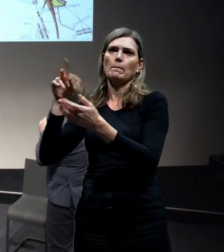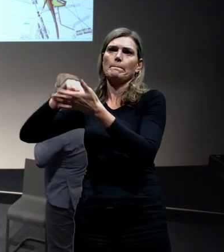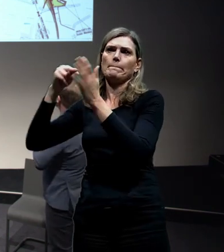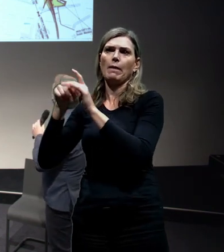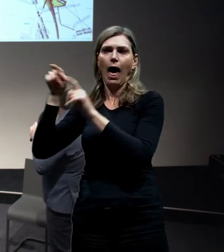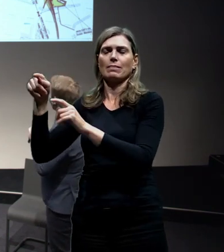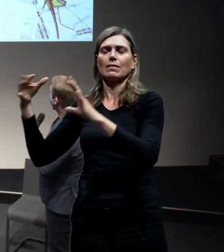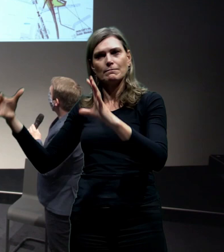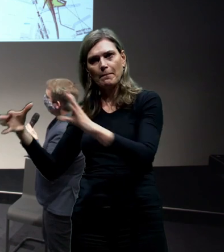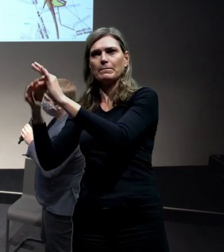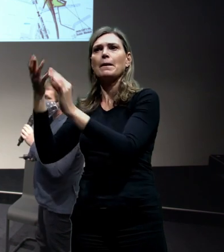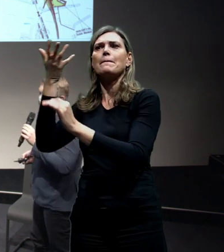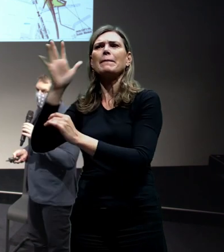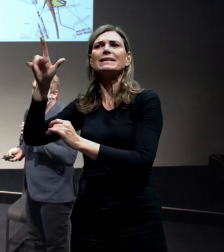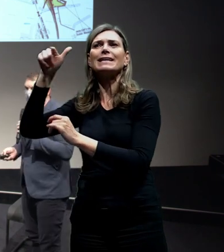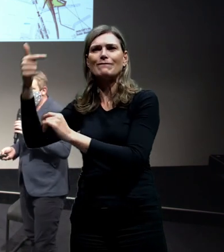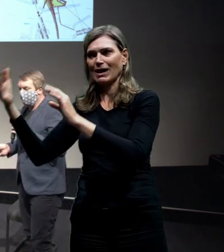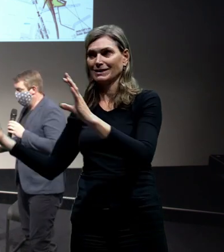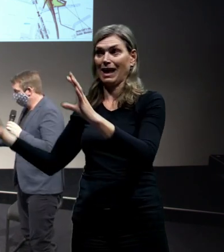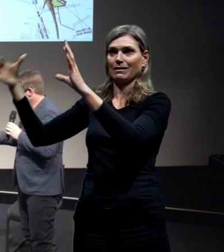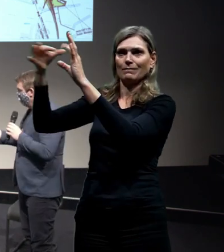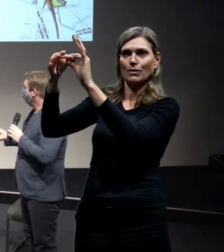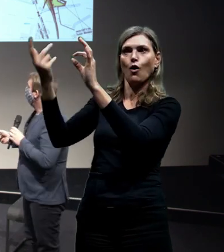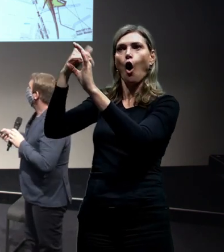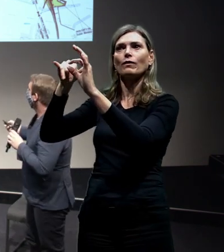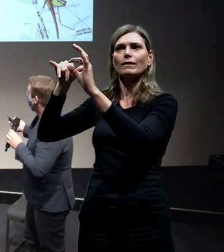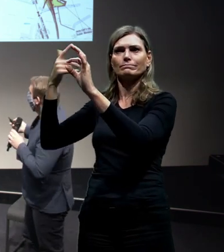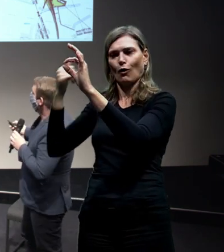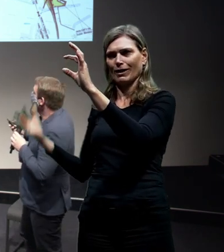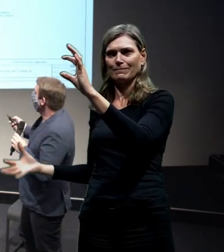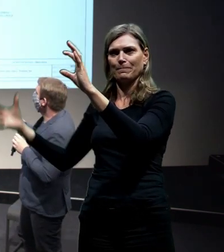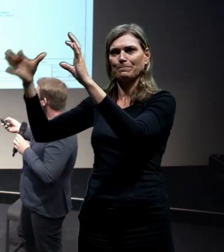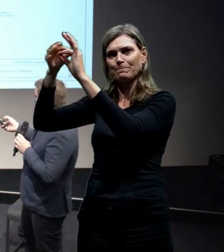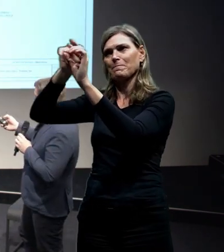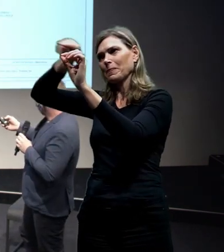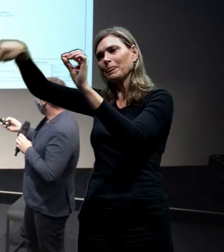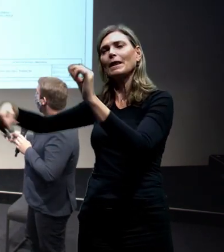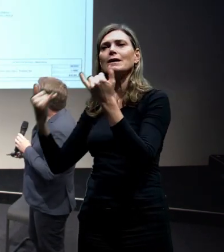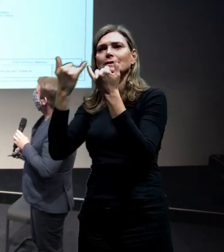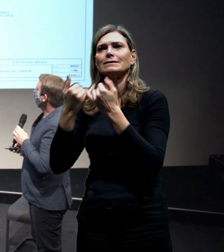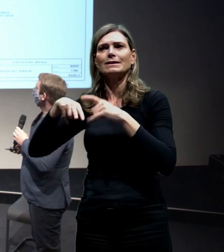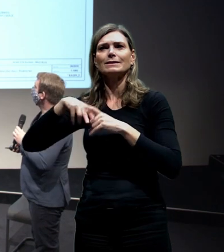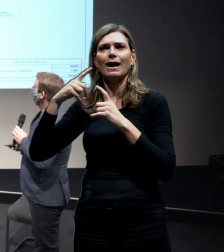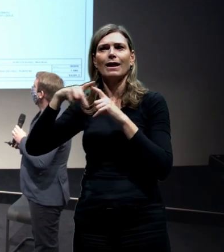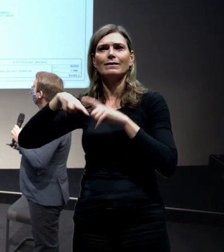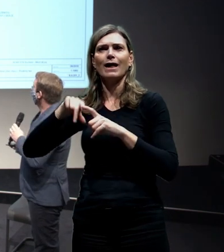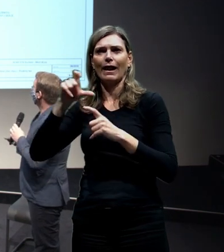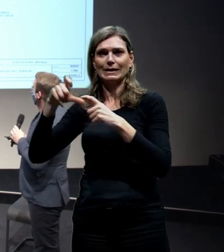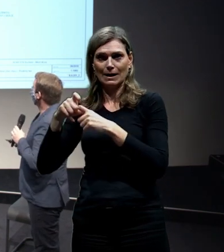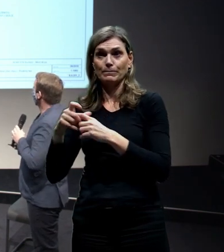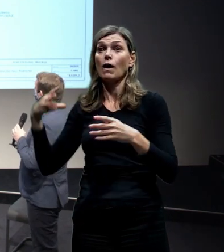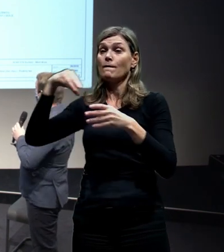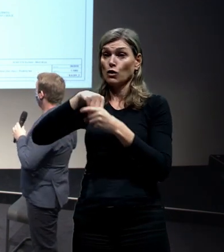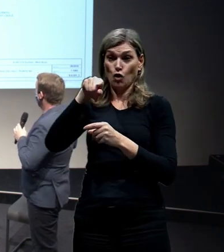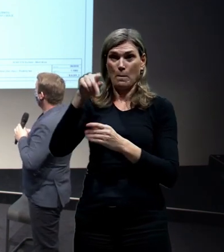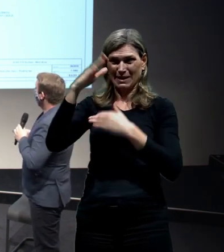stavby 520, která by dokončila okruh směrem do Satalic. Součástí této stavby, jak už